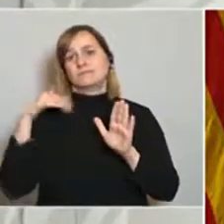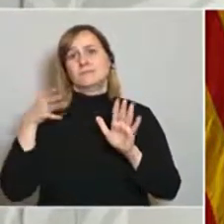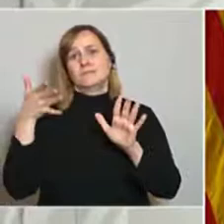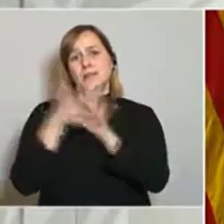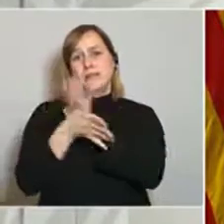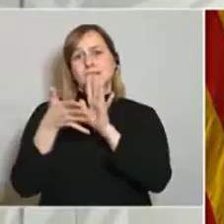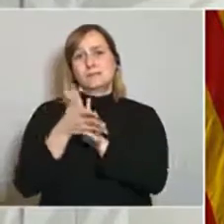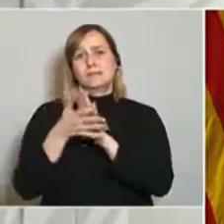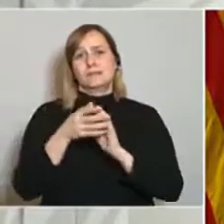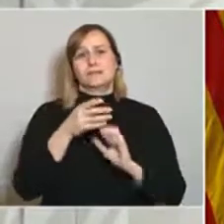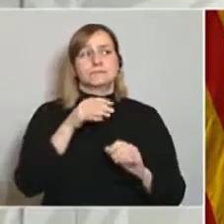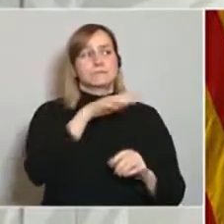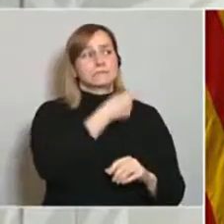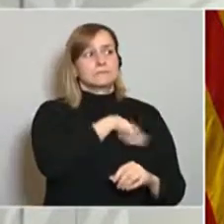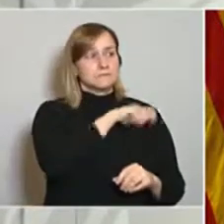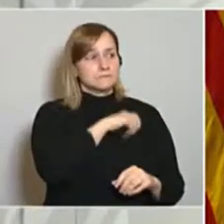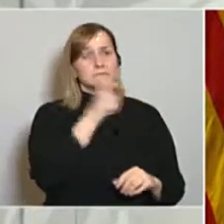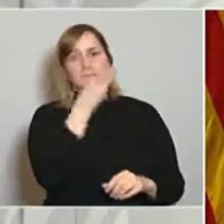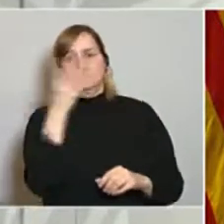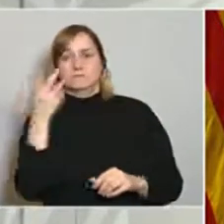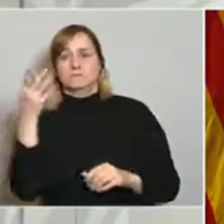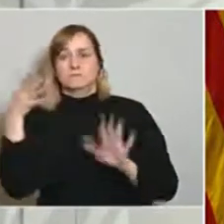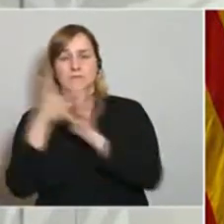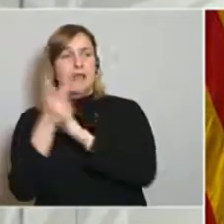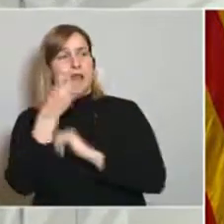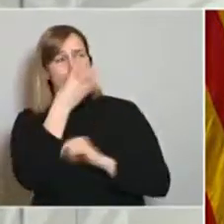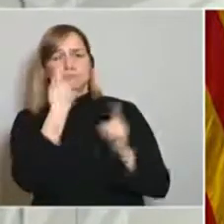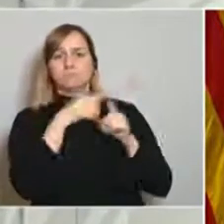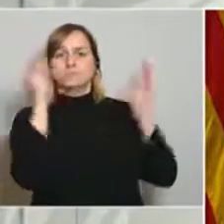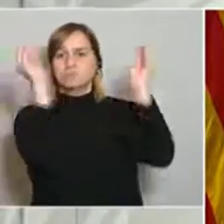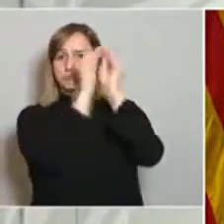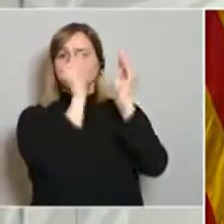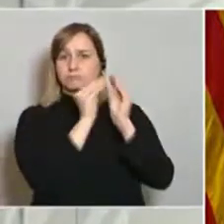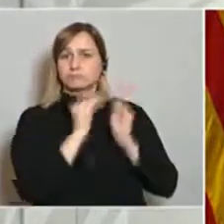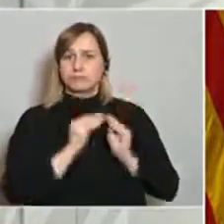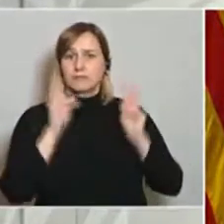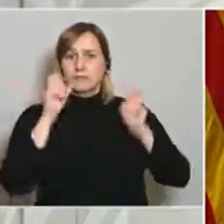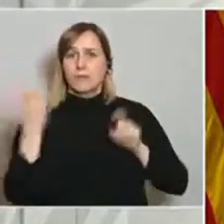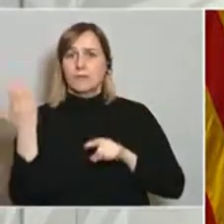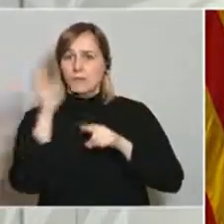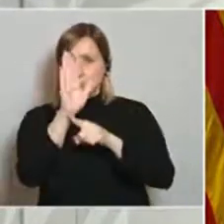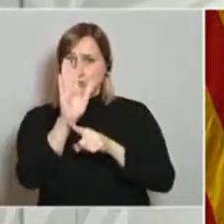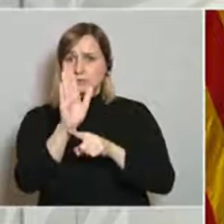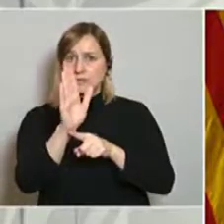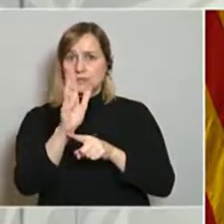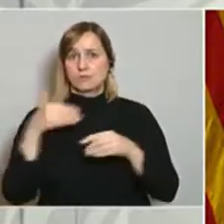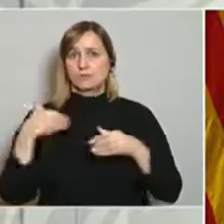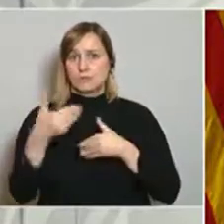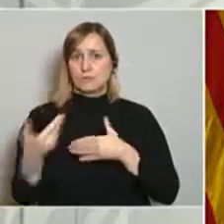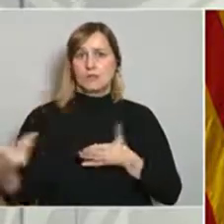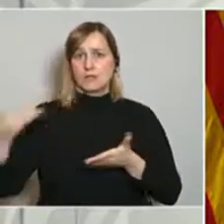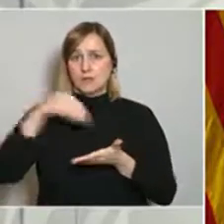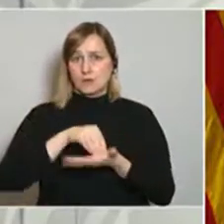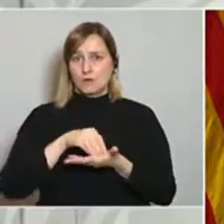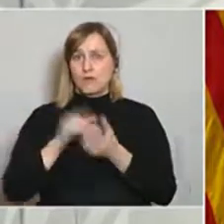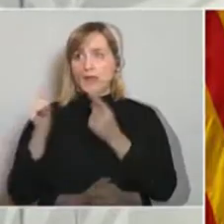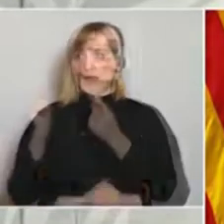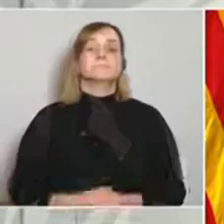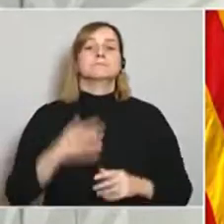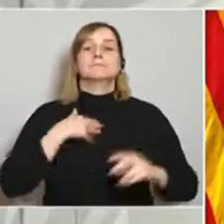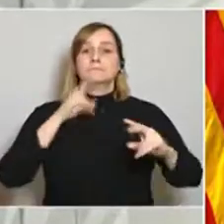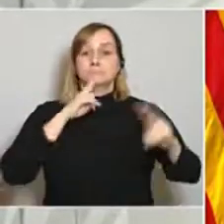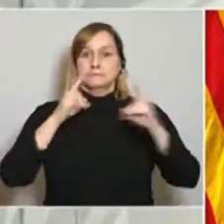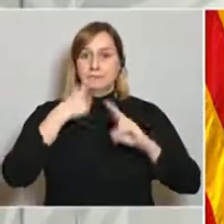espanyol, doncs s'adequen a les recomanacions que nosaltres vam fer en la nostra proposta que tornarem, evidentment, a debatre en el procicat.